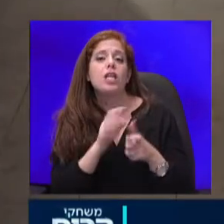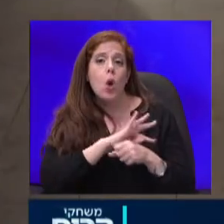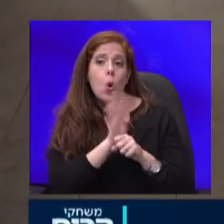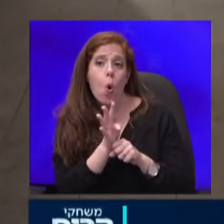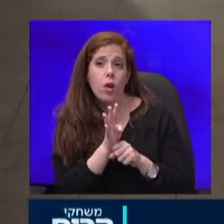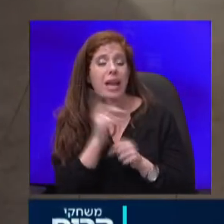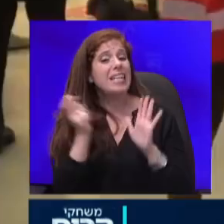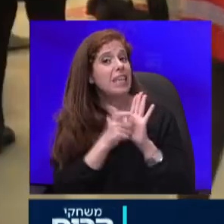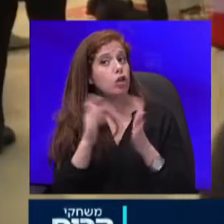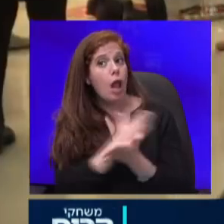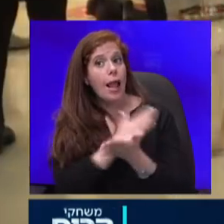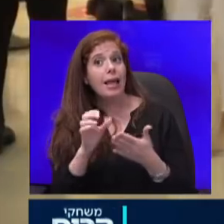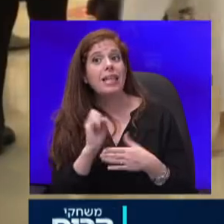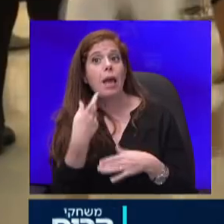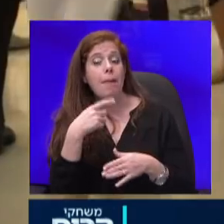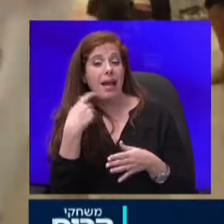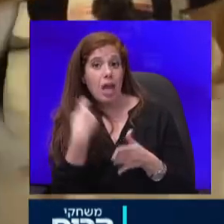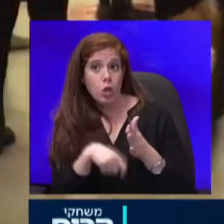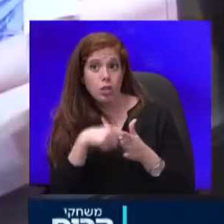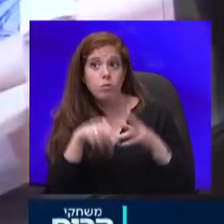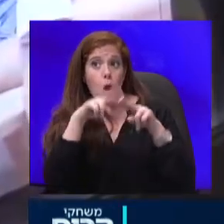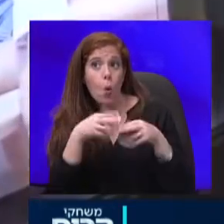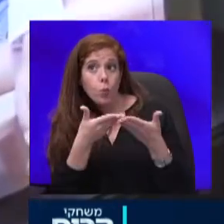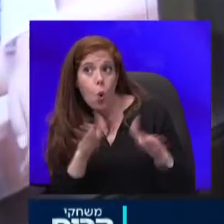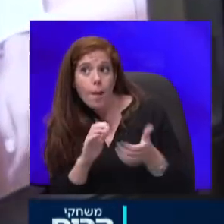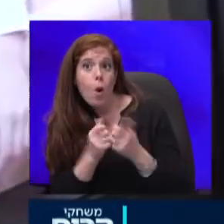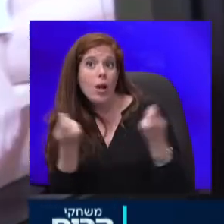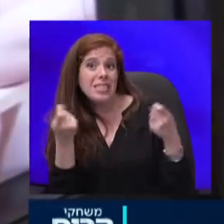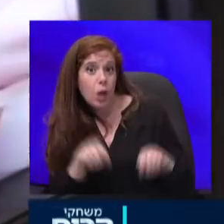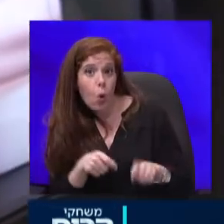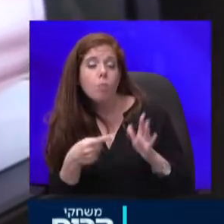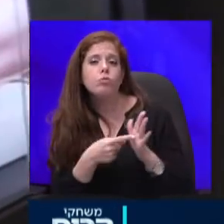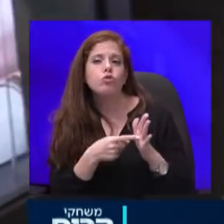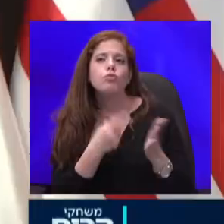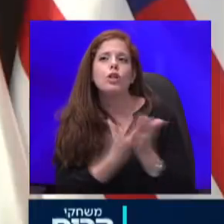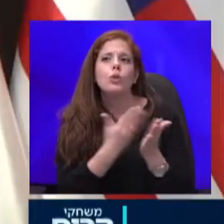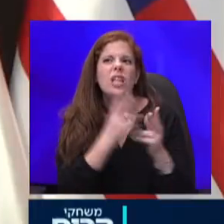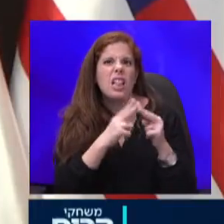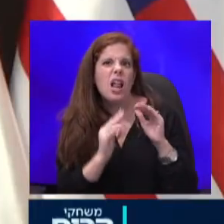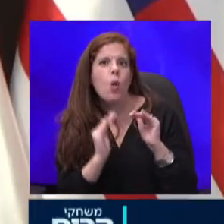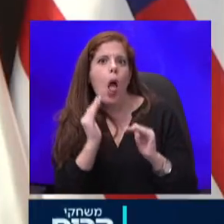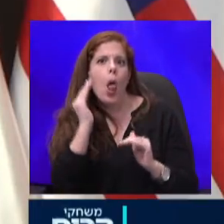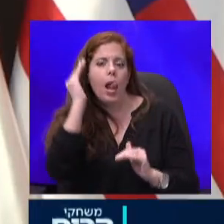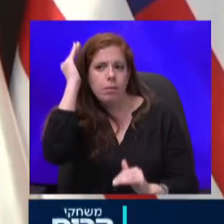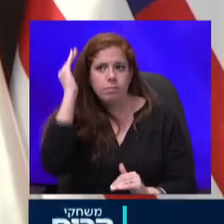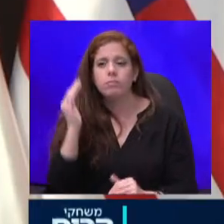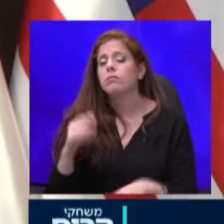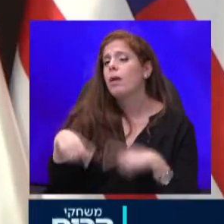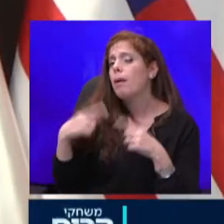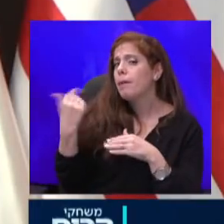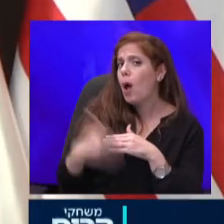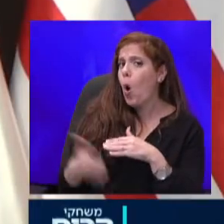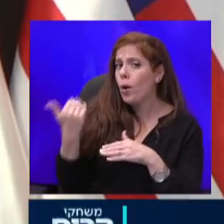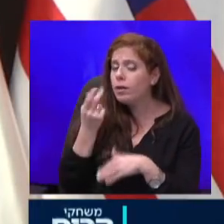יישארו פתוחים או ייסגרו, משום שנתוני התחלואה עולים בקצב מהיר ברחבי ישראל. בימים האחרונים אנחנו רואים עלייה